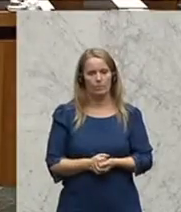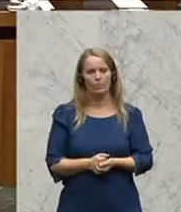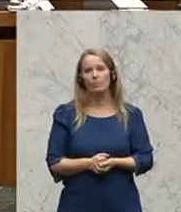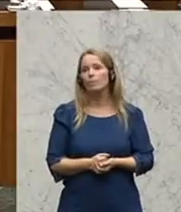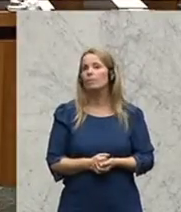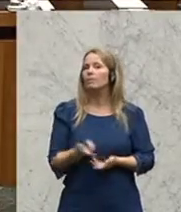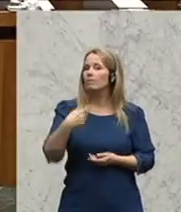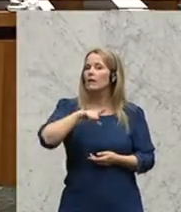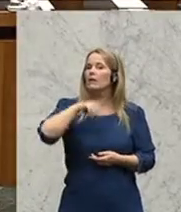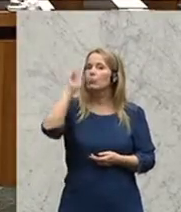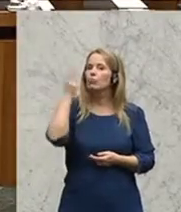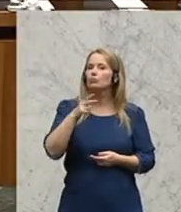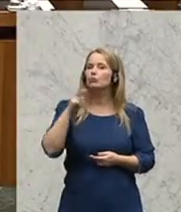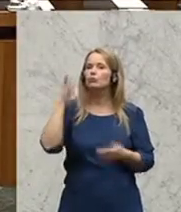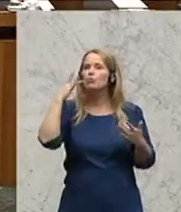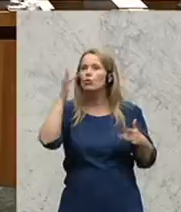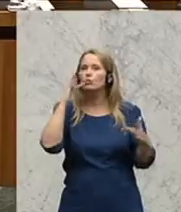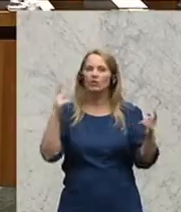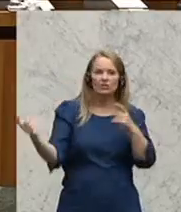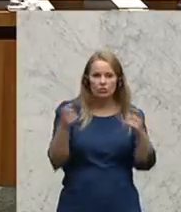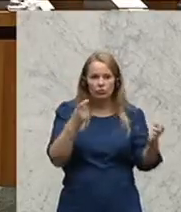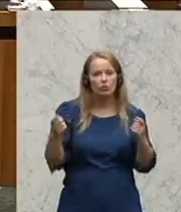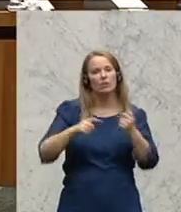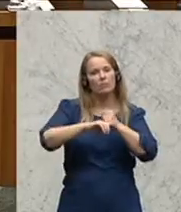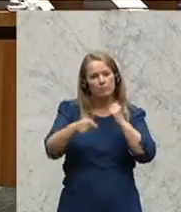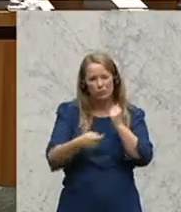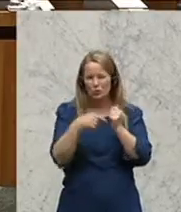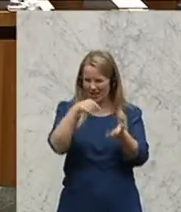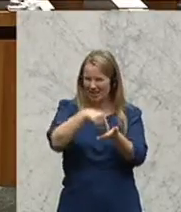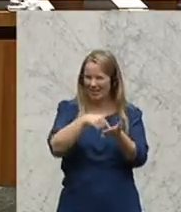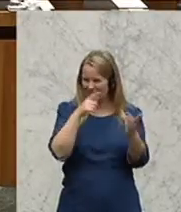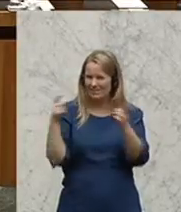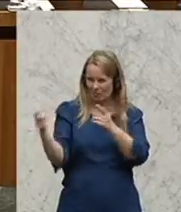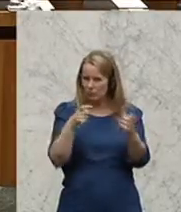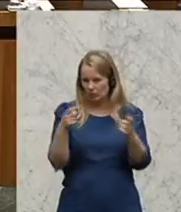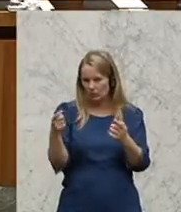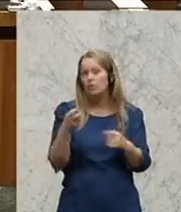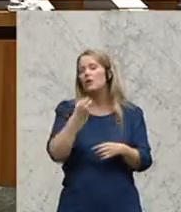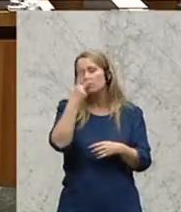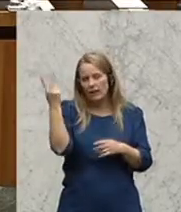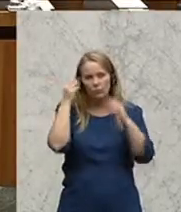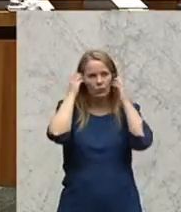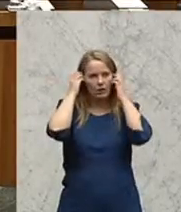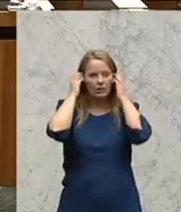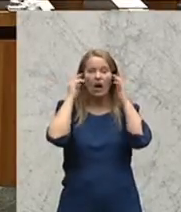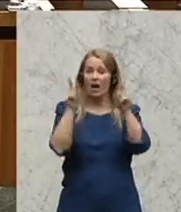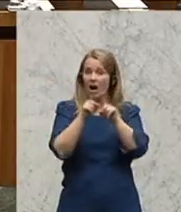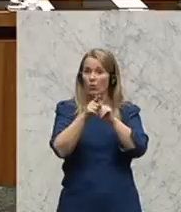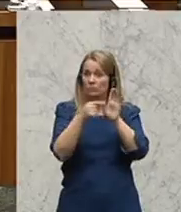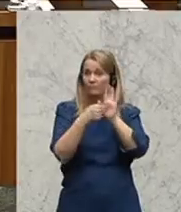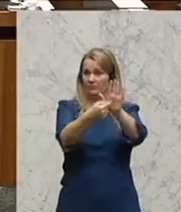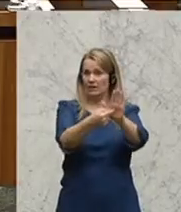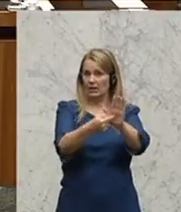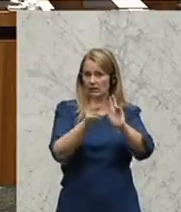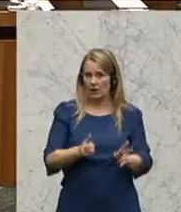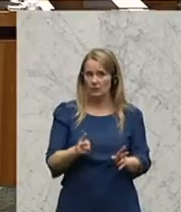Wenn wir Kunst und Kultur diskutieren, das Budget von Kunst und Kultur, dann geht es natürlich auch sichtbar zu machen. Und